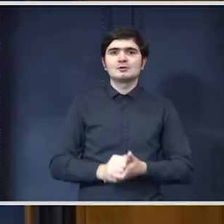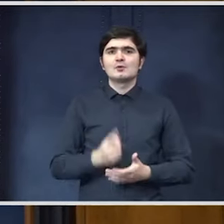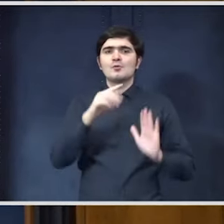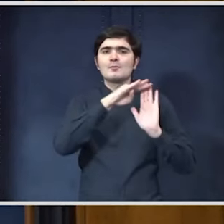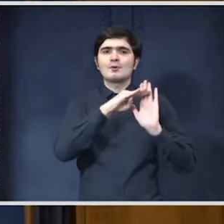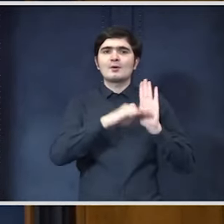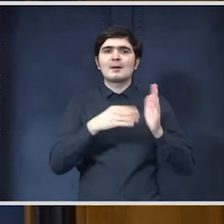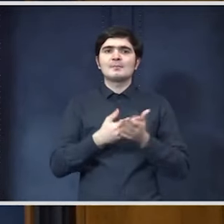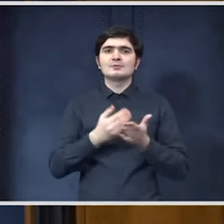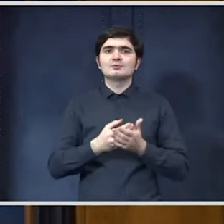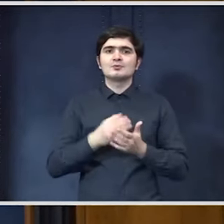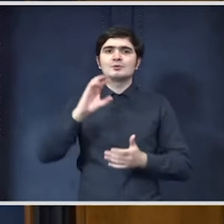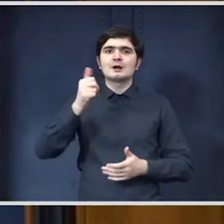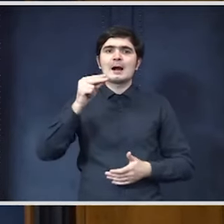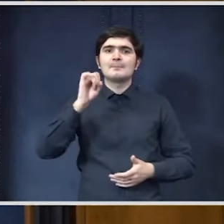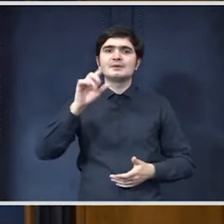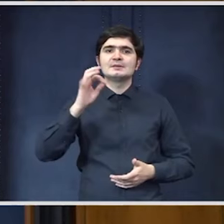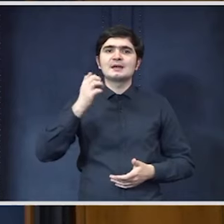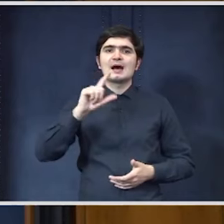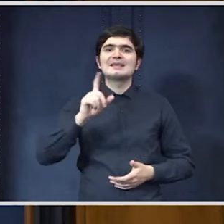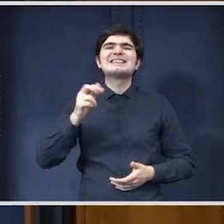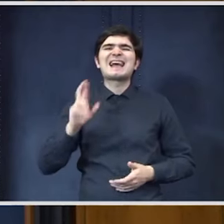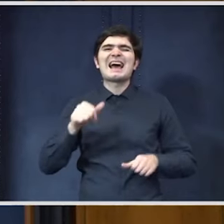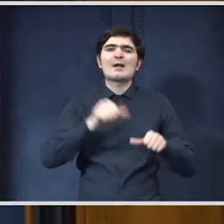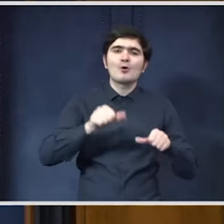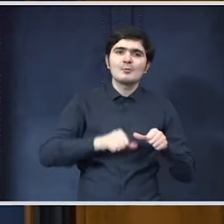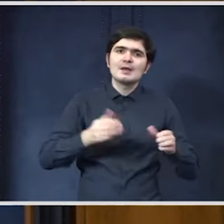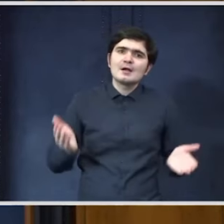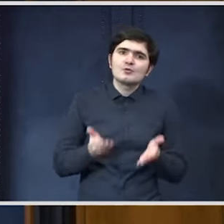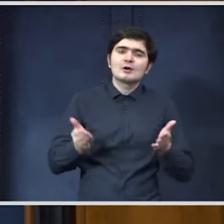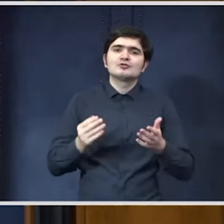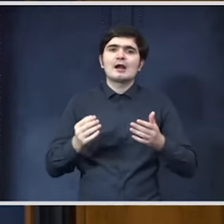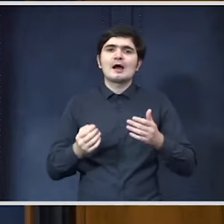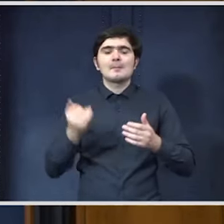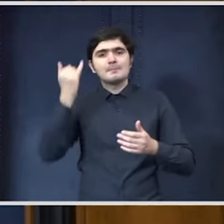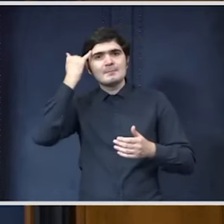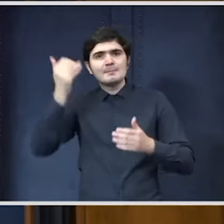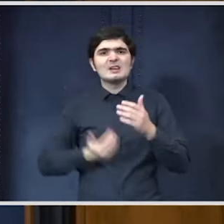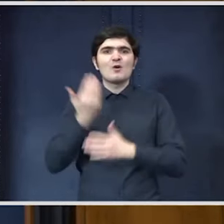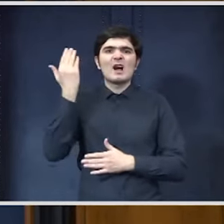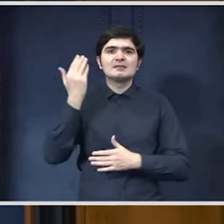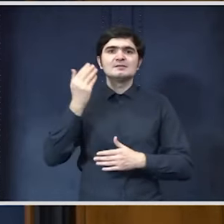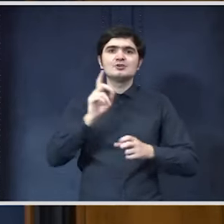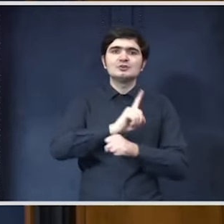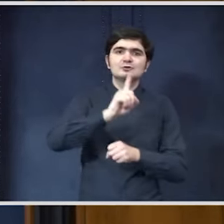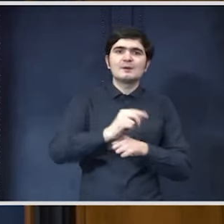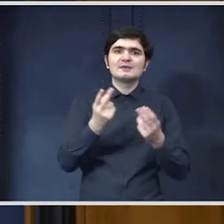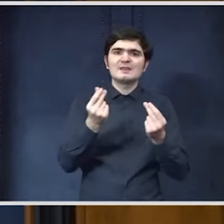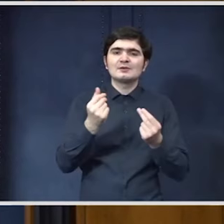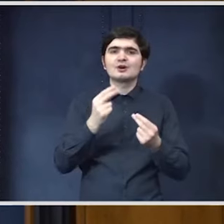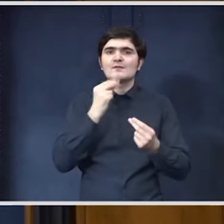capitalizare a economiei și încurajarea a inovației prin instrumente financiare, pe care îl negocem cu Banca Europeană de Investiții,